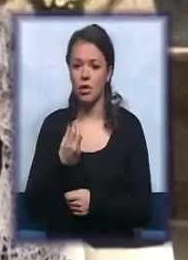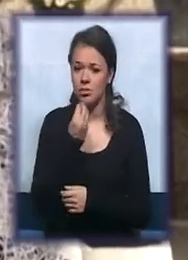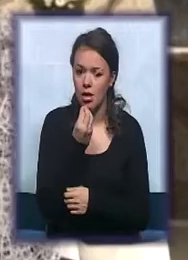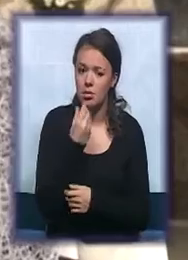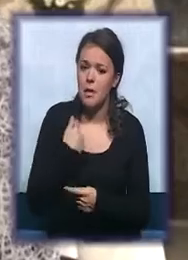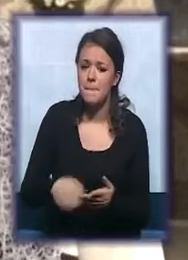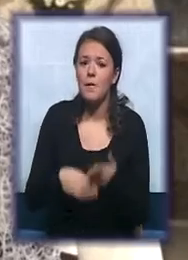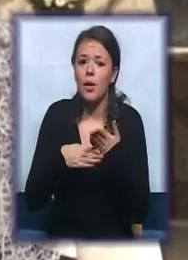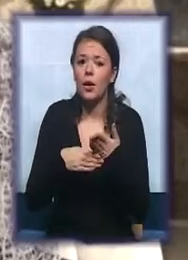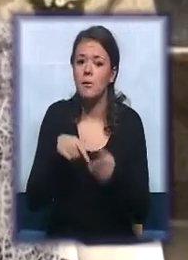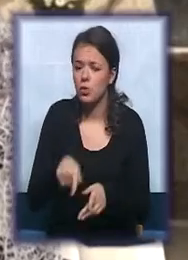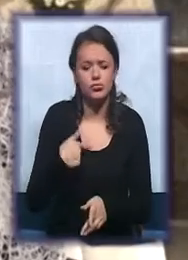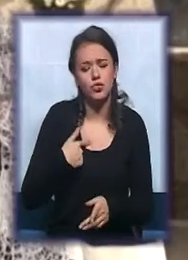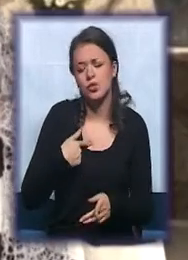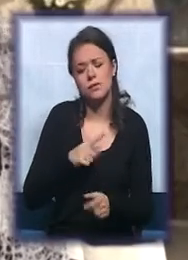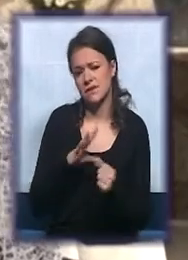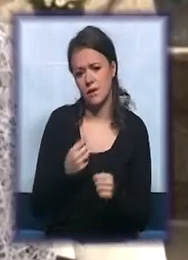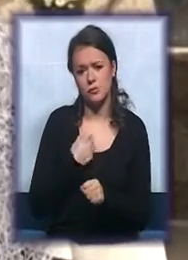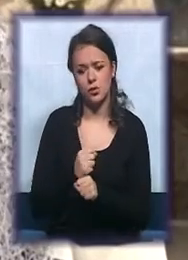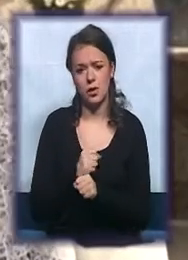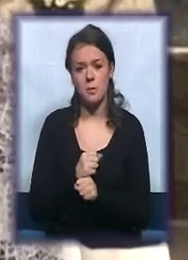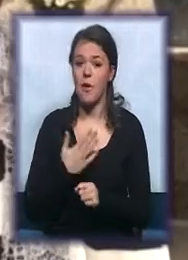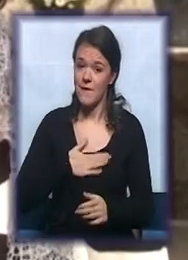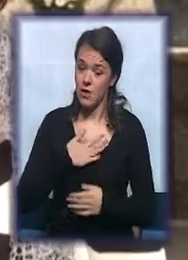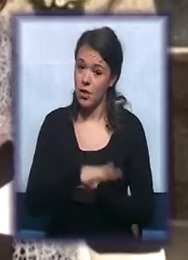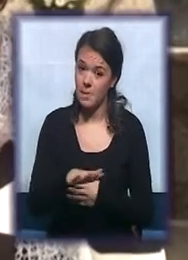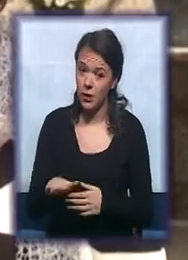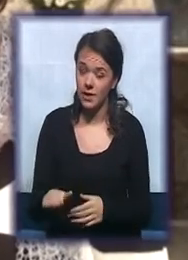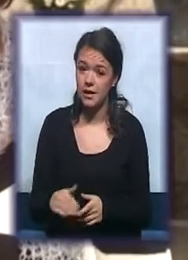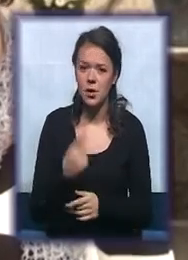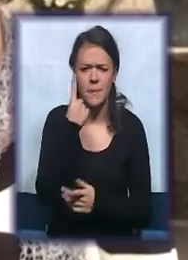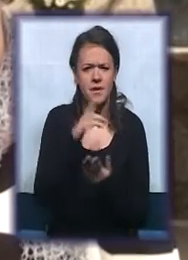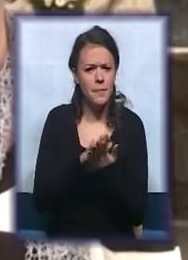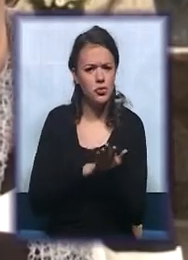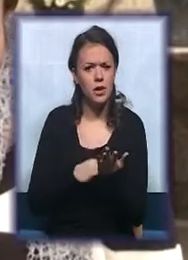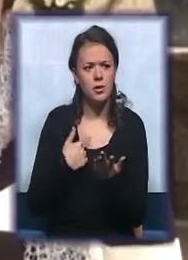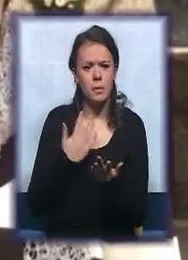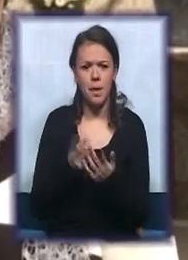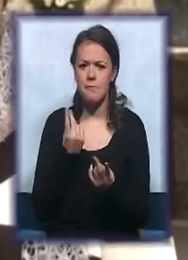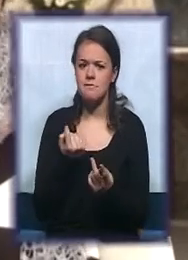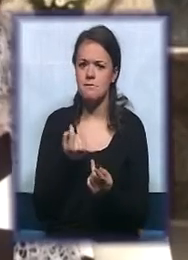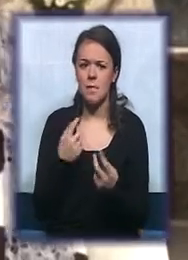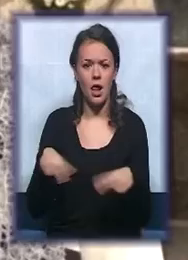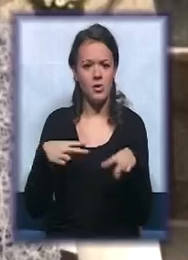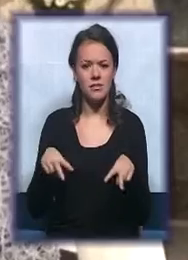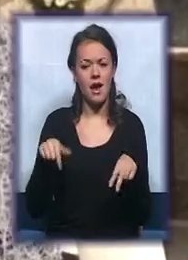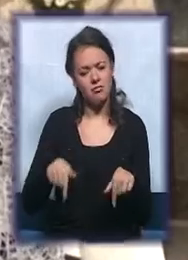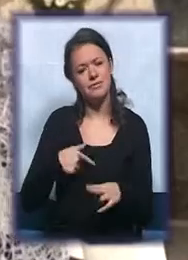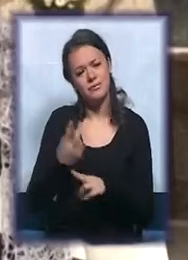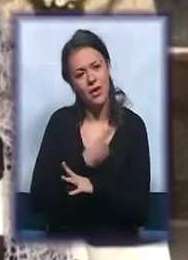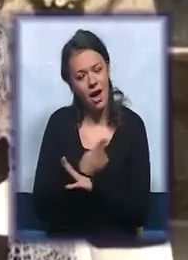da pomognemo, tu smo sve. Znači volimo i decu, prvi početak bio mi malo strah, sad smo navikli već,